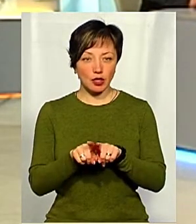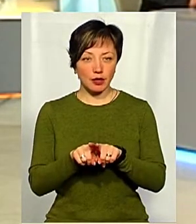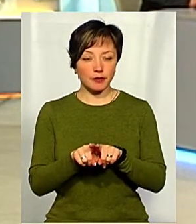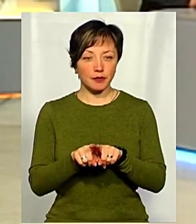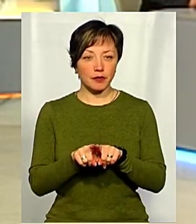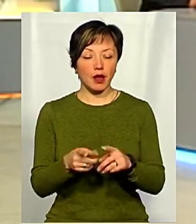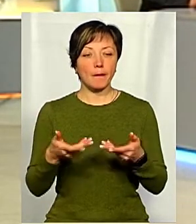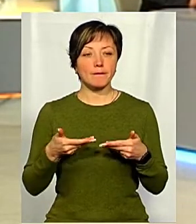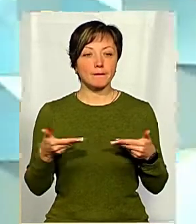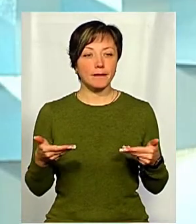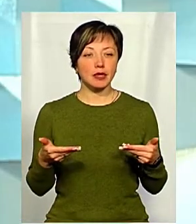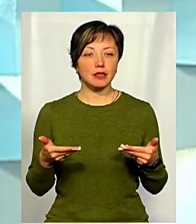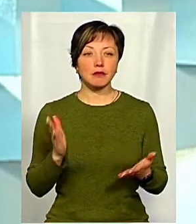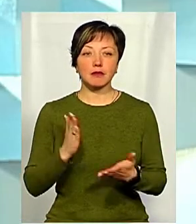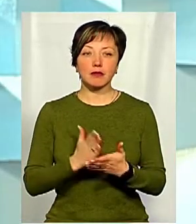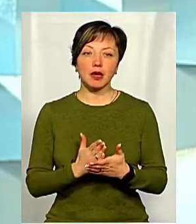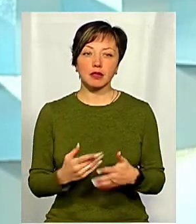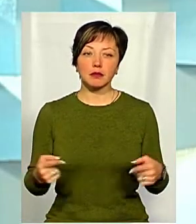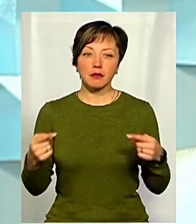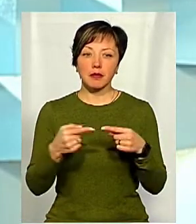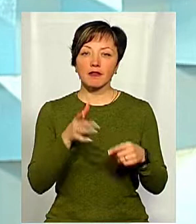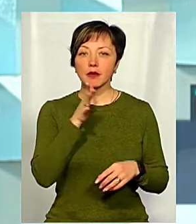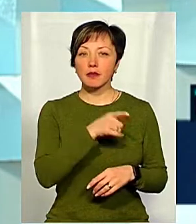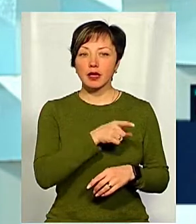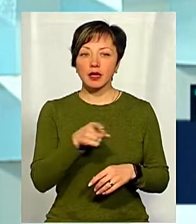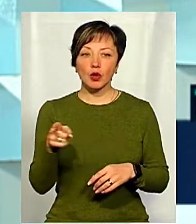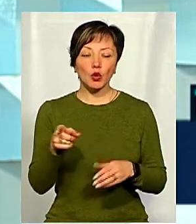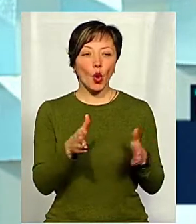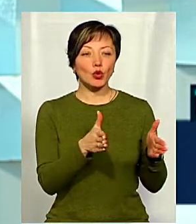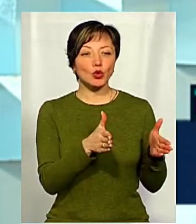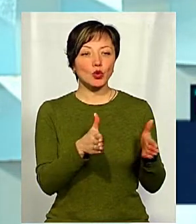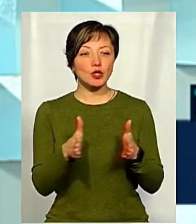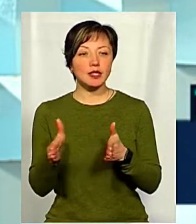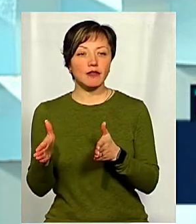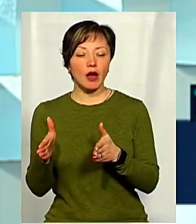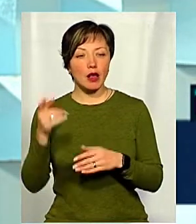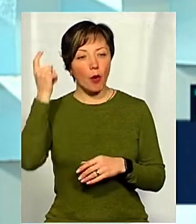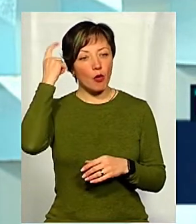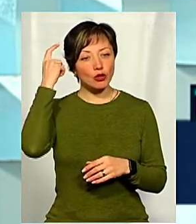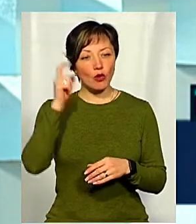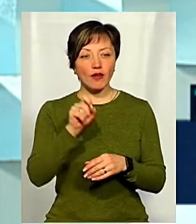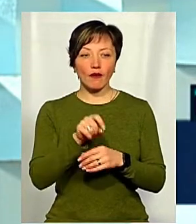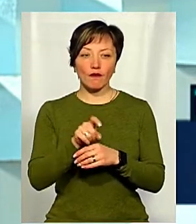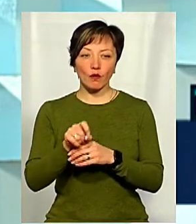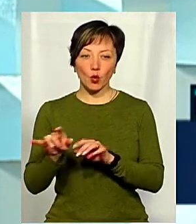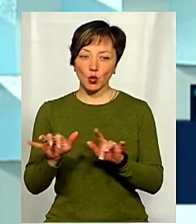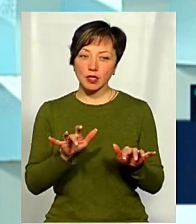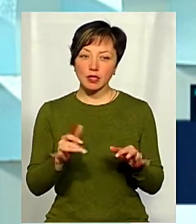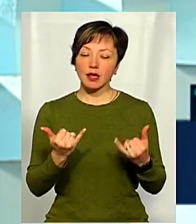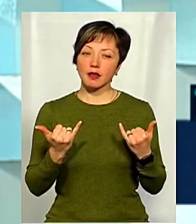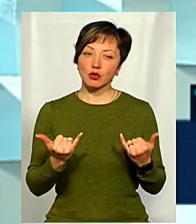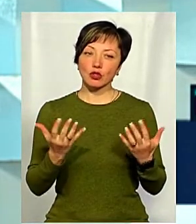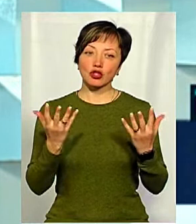ми маємо певний період дозрівання, в принципі, мозкових функцій. Тобто, на